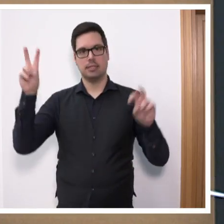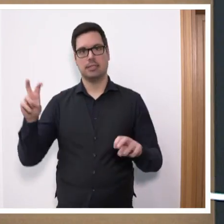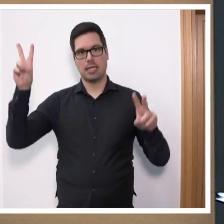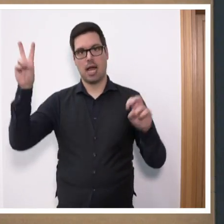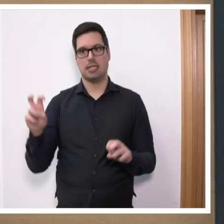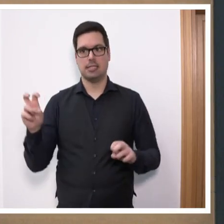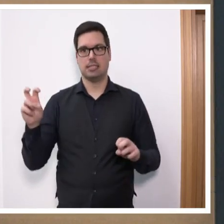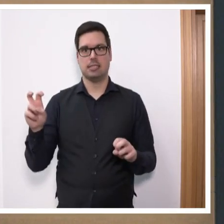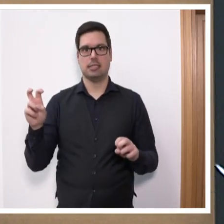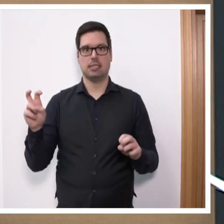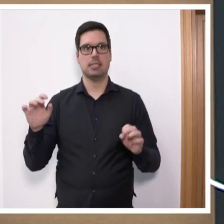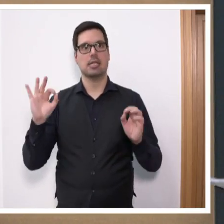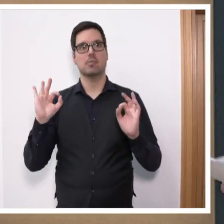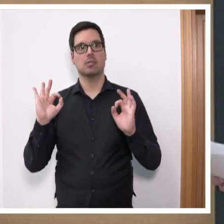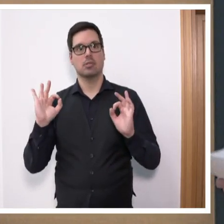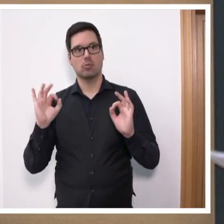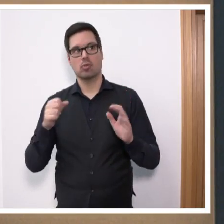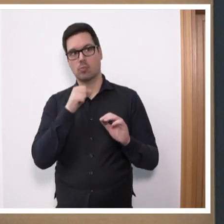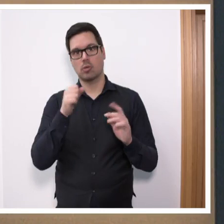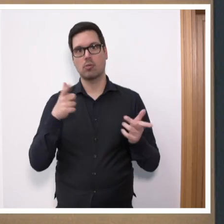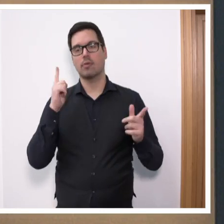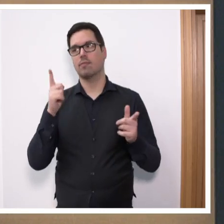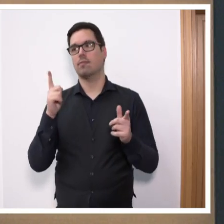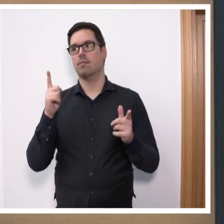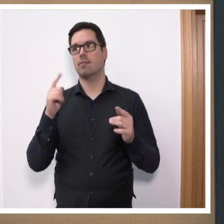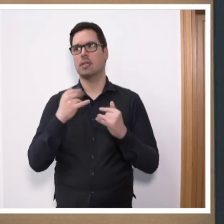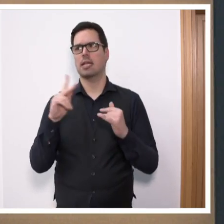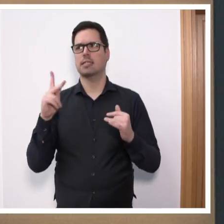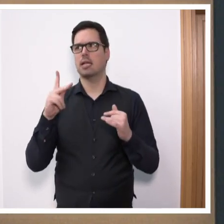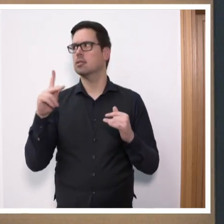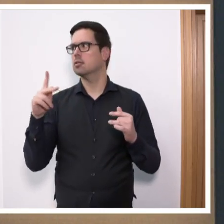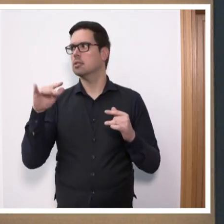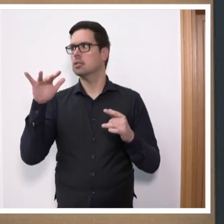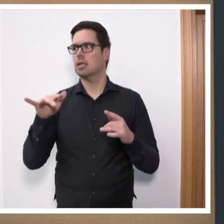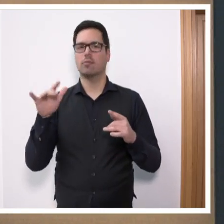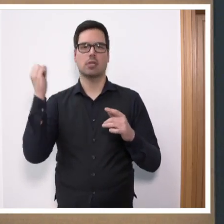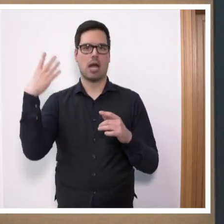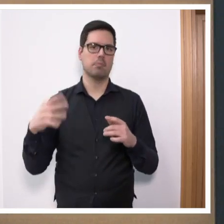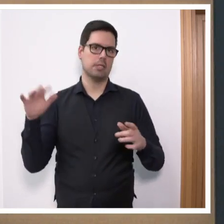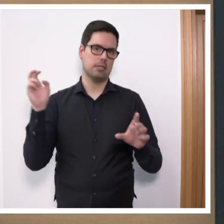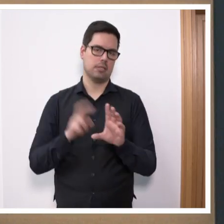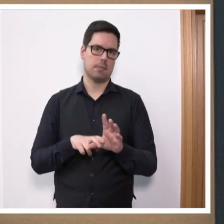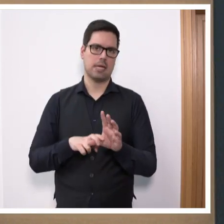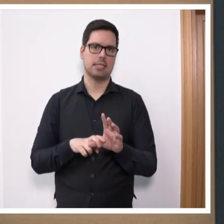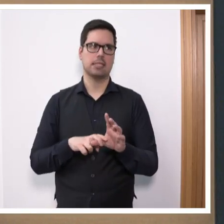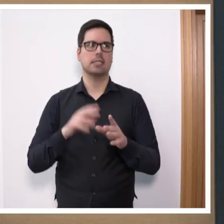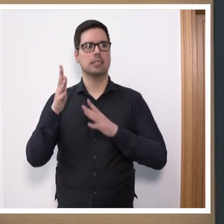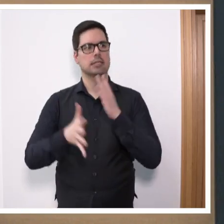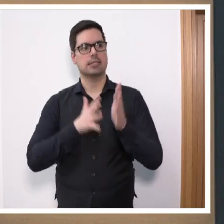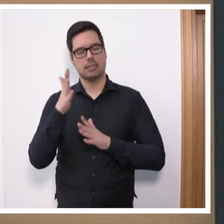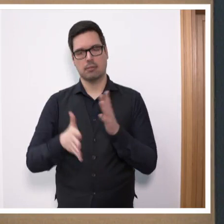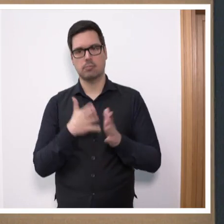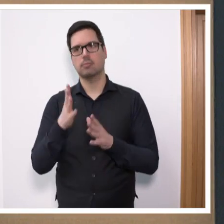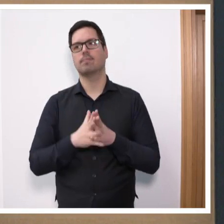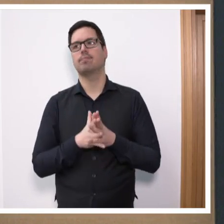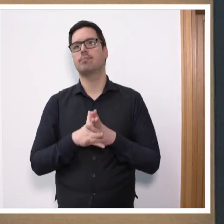selbst wohlwollende Kommentatoren wie Kerstin André, die ja einer Partei angehört, die an der Ampel beteiligt ist. Sie spricht davon, dass